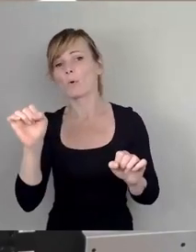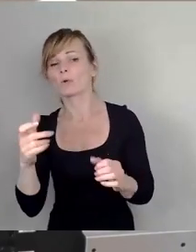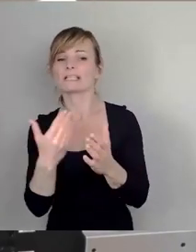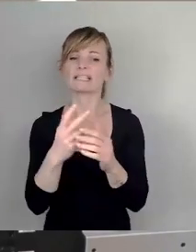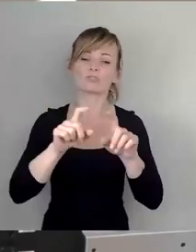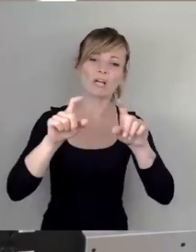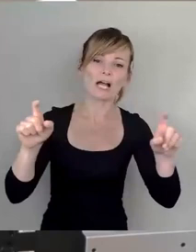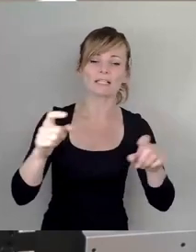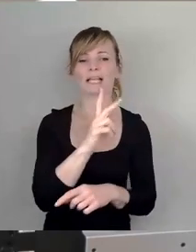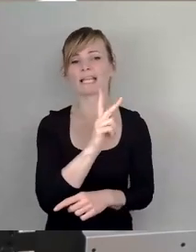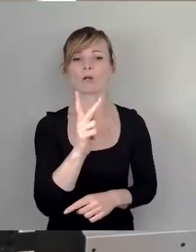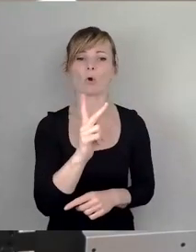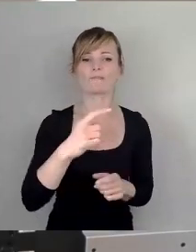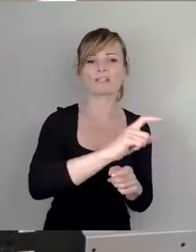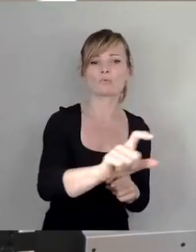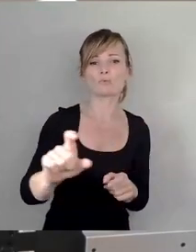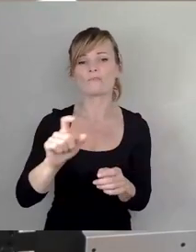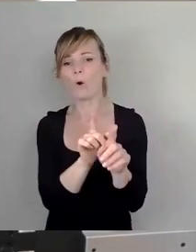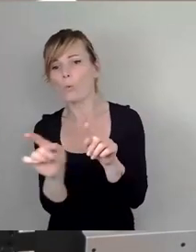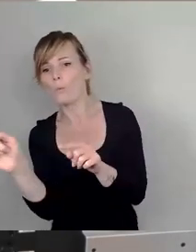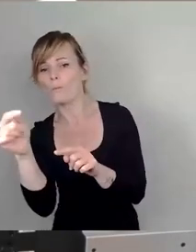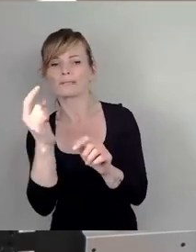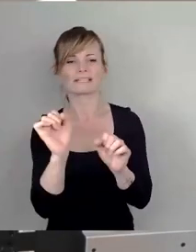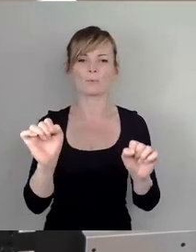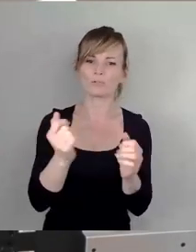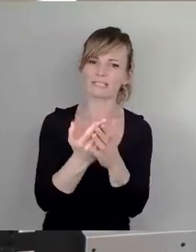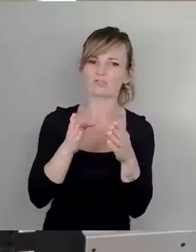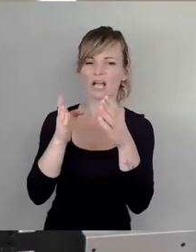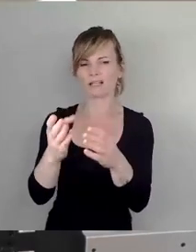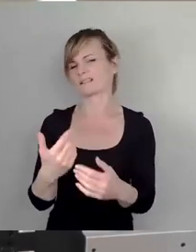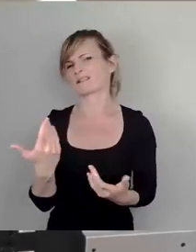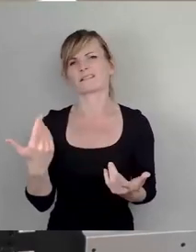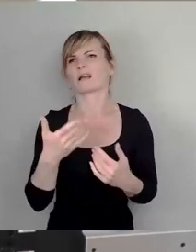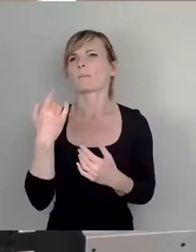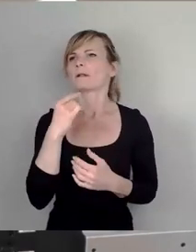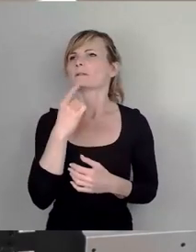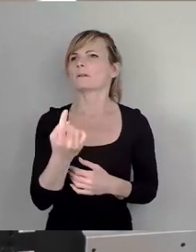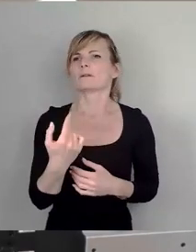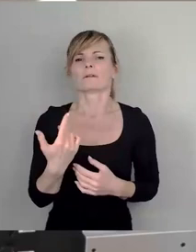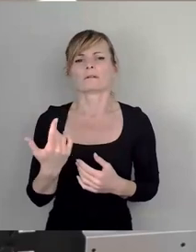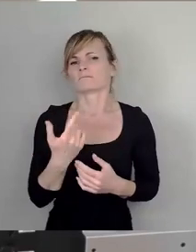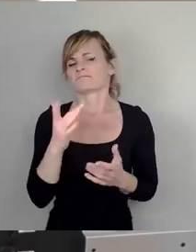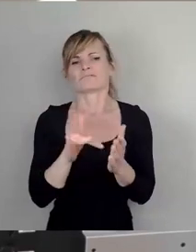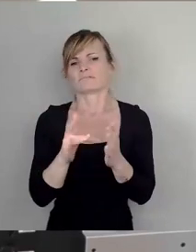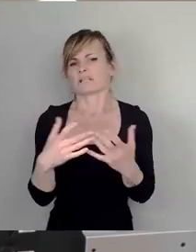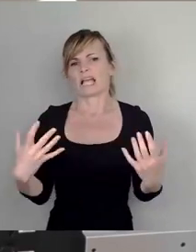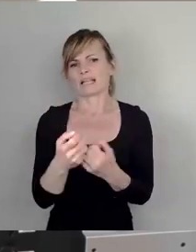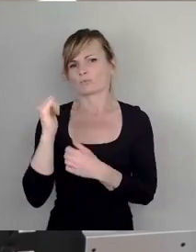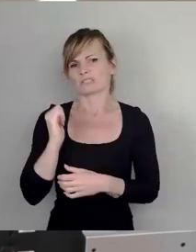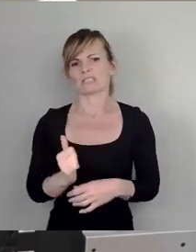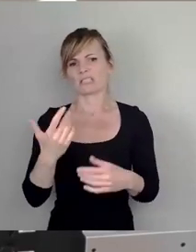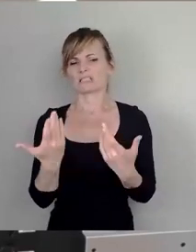-Kollwitz-Ufer um die Ecke herumzuführen. Wir haben genügend, weil es hieß, es wäre dann wegen Rettungsdiensten und so wegen genauer